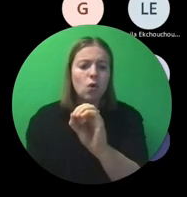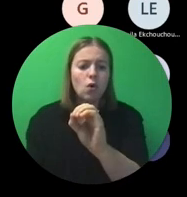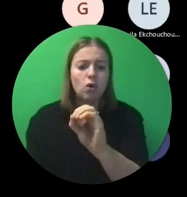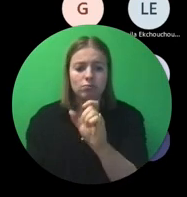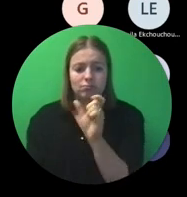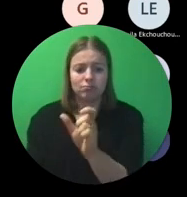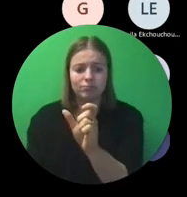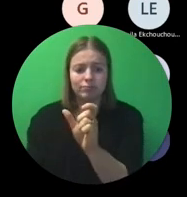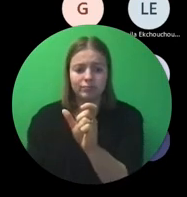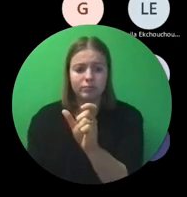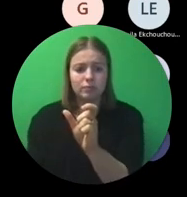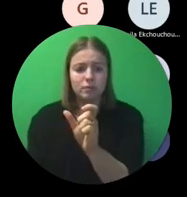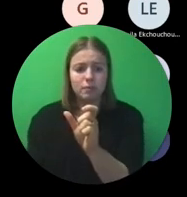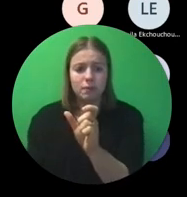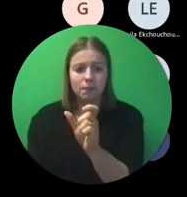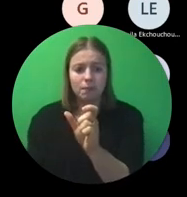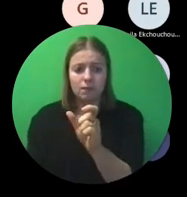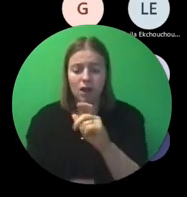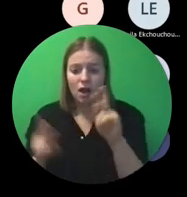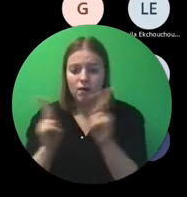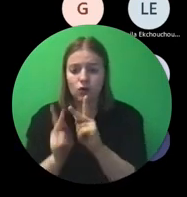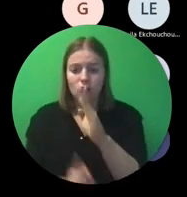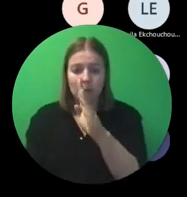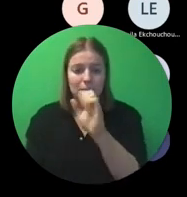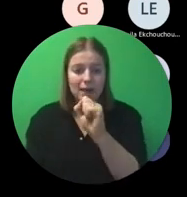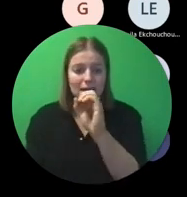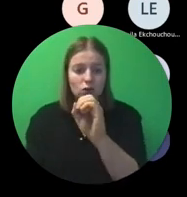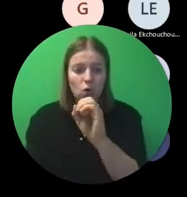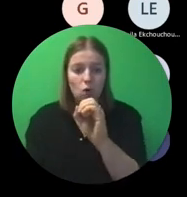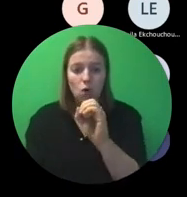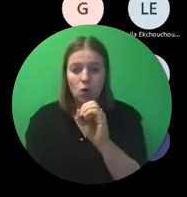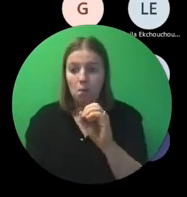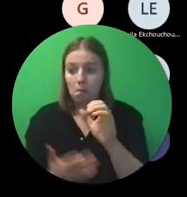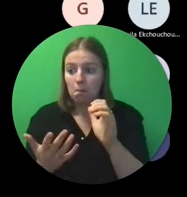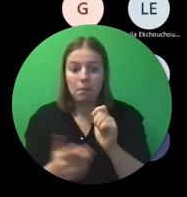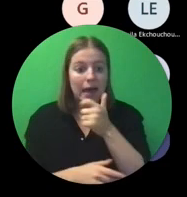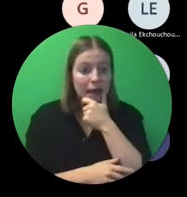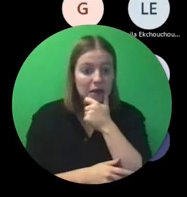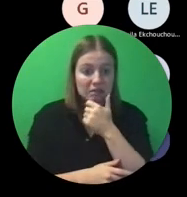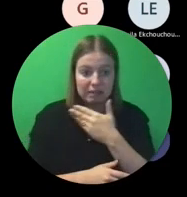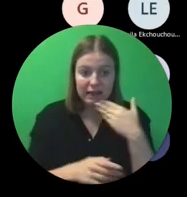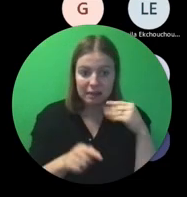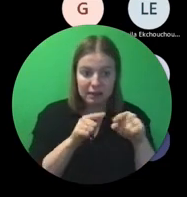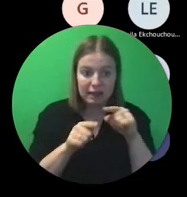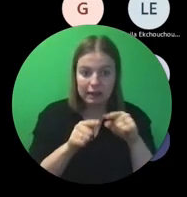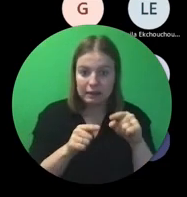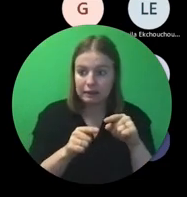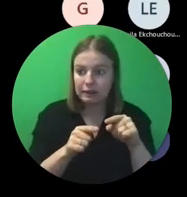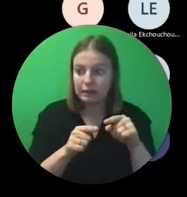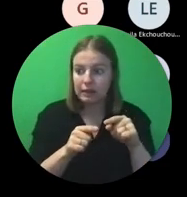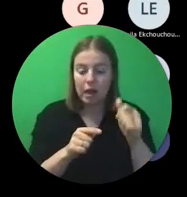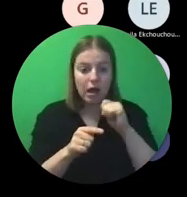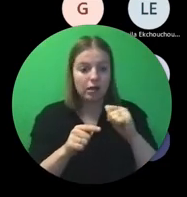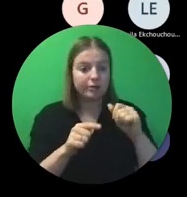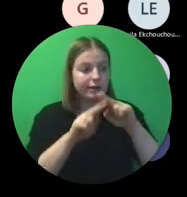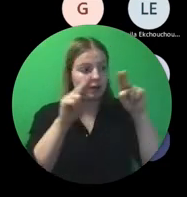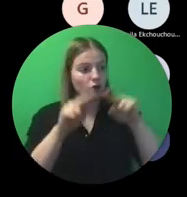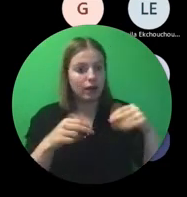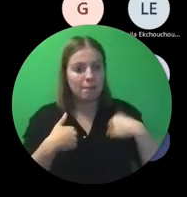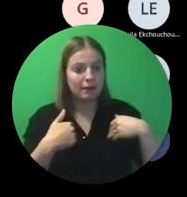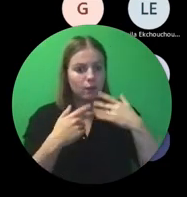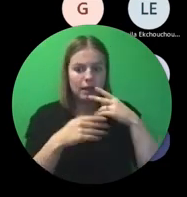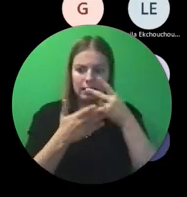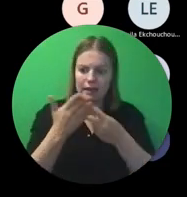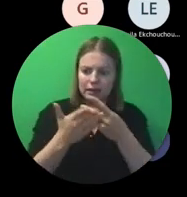Sorry, de afkorting BSO, dat betekent niks in het Engels en voor een internationaal publiek. Dus dat ga je moeten